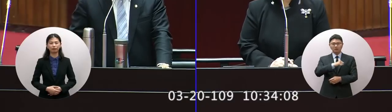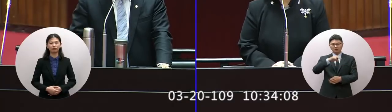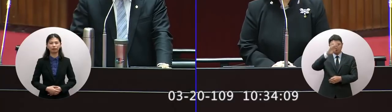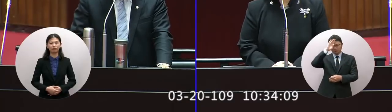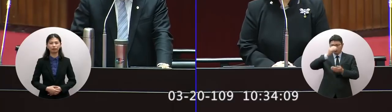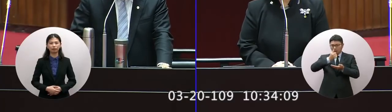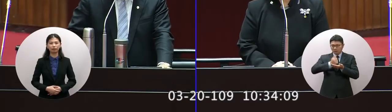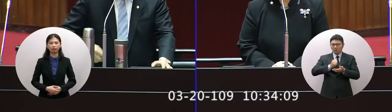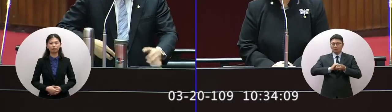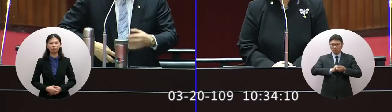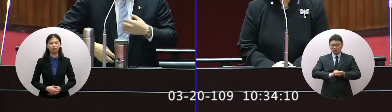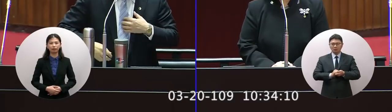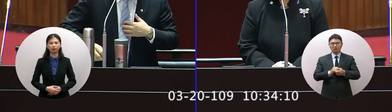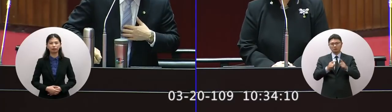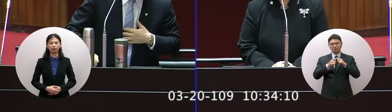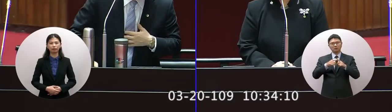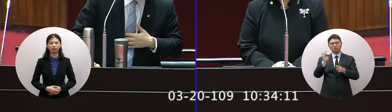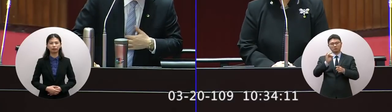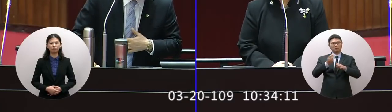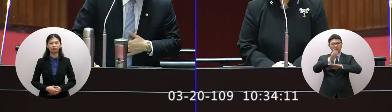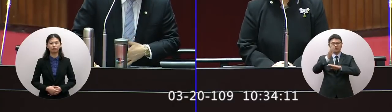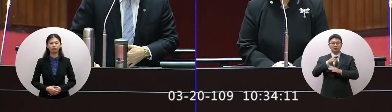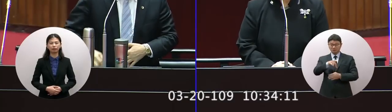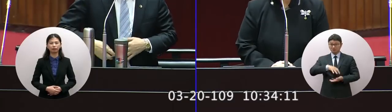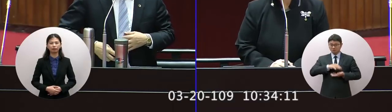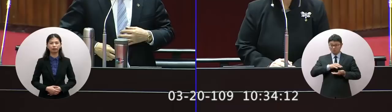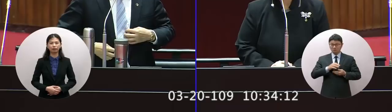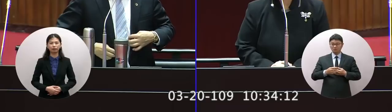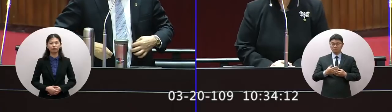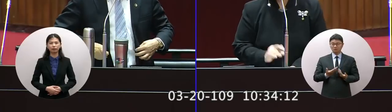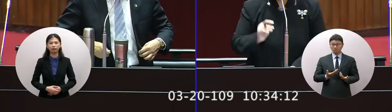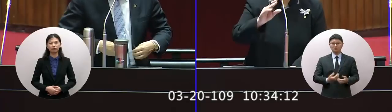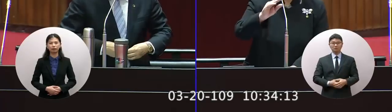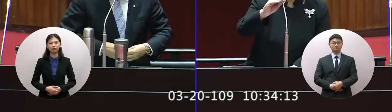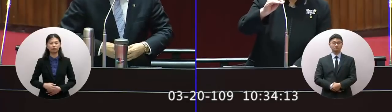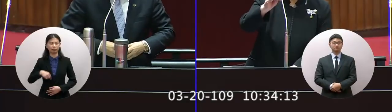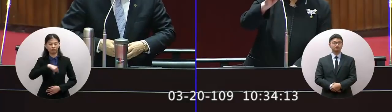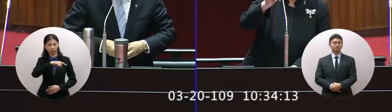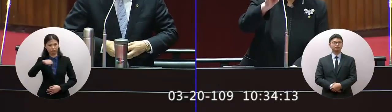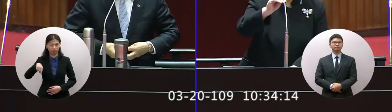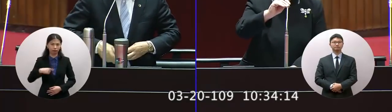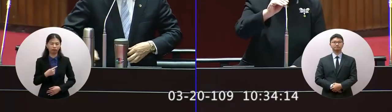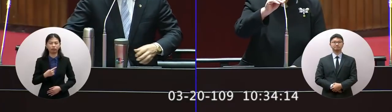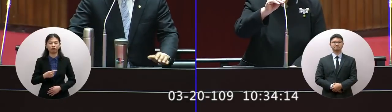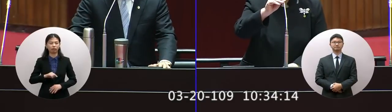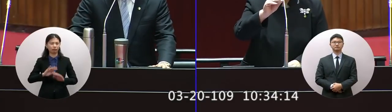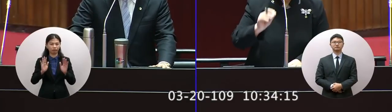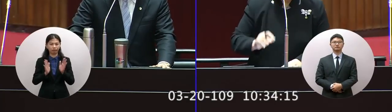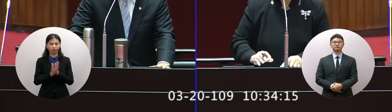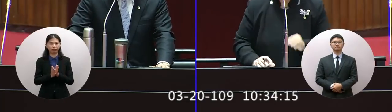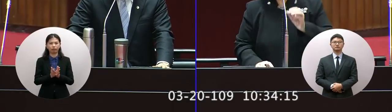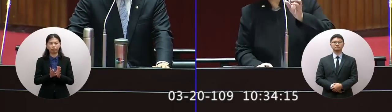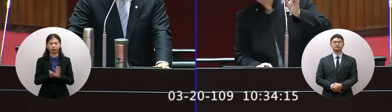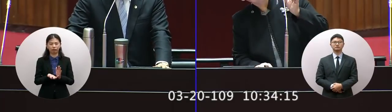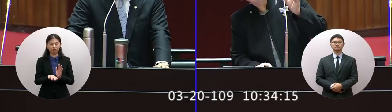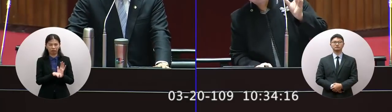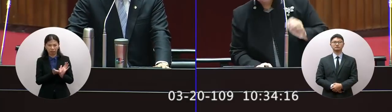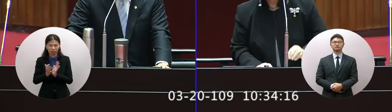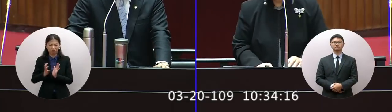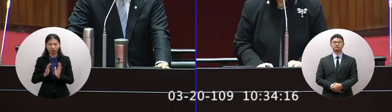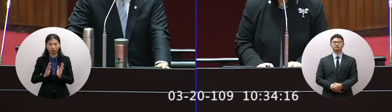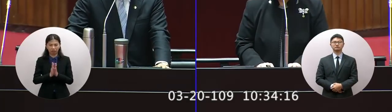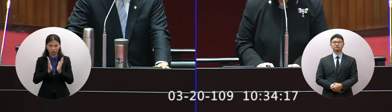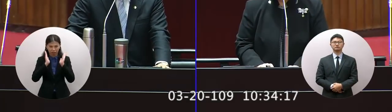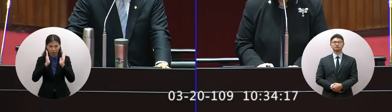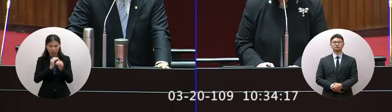蘇院長 你怎麼很煩惱 怎麼擔心我們隨時都這樣最均勢的態